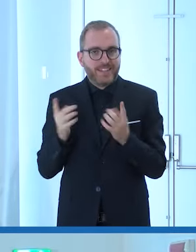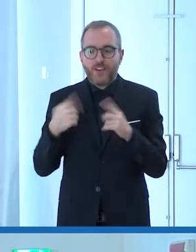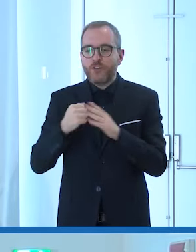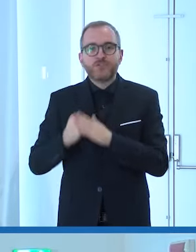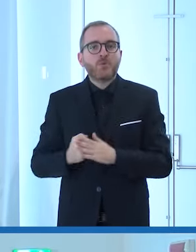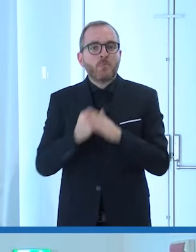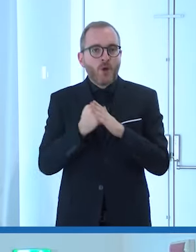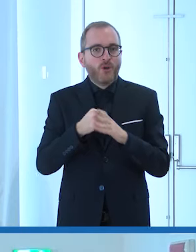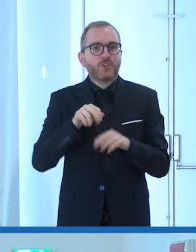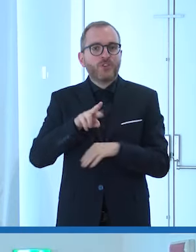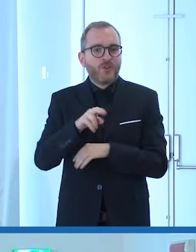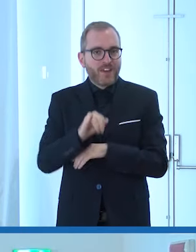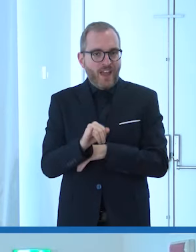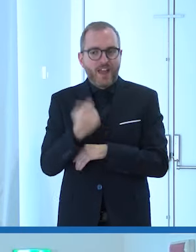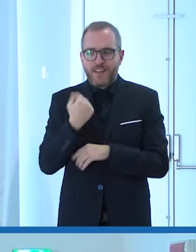supporto della RAI